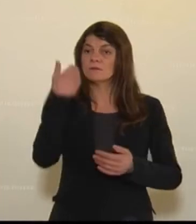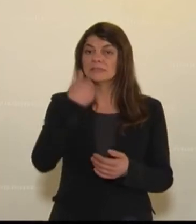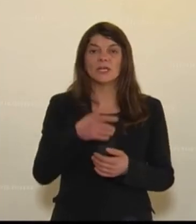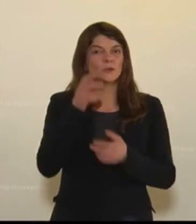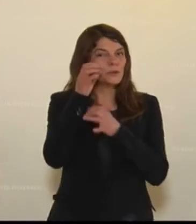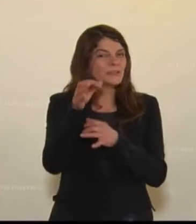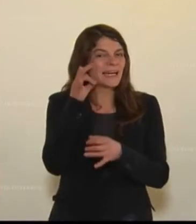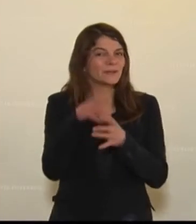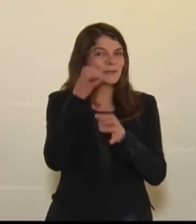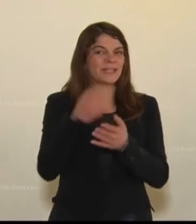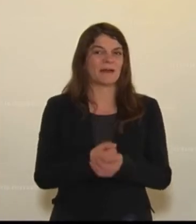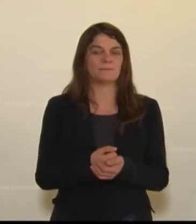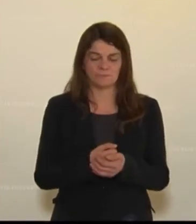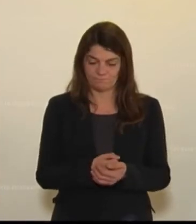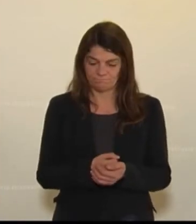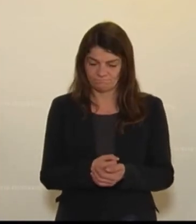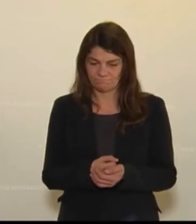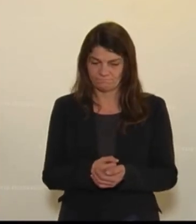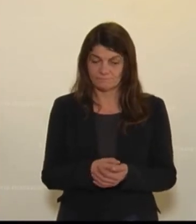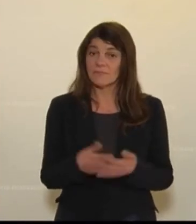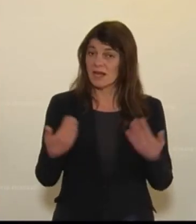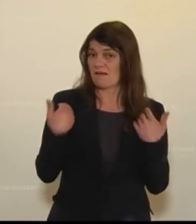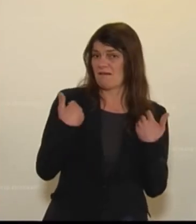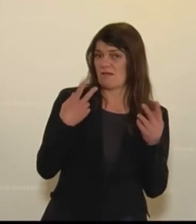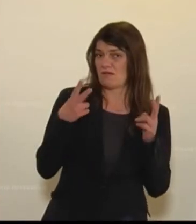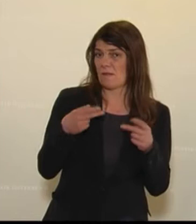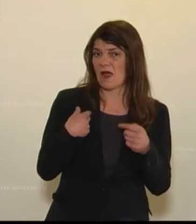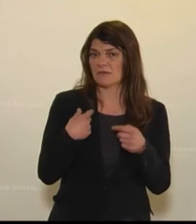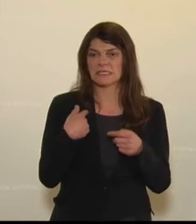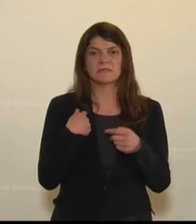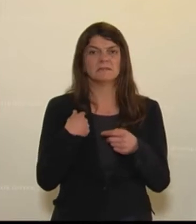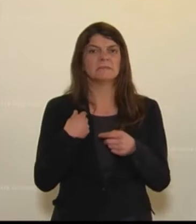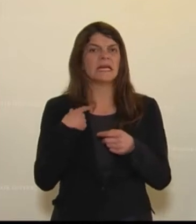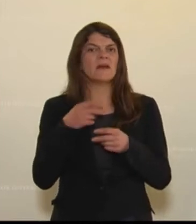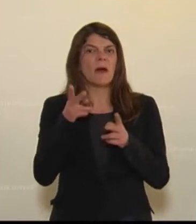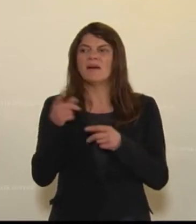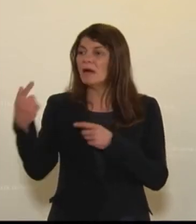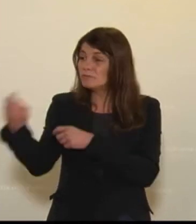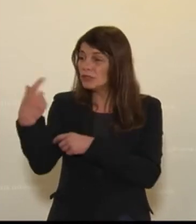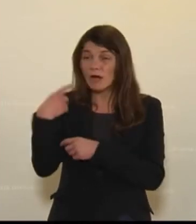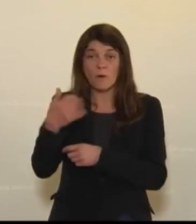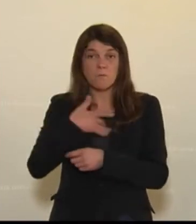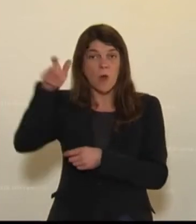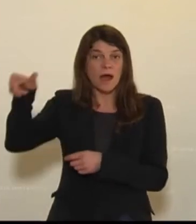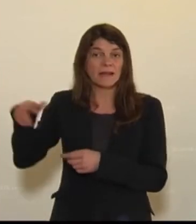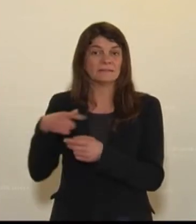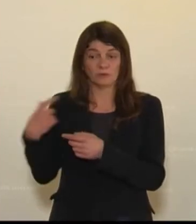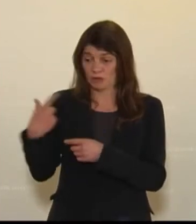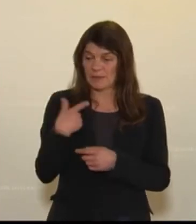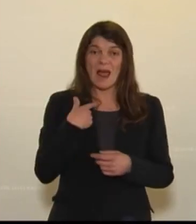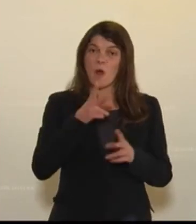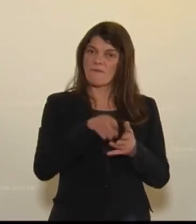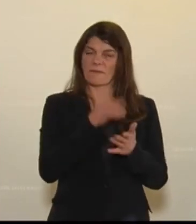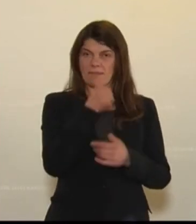Geschätzte Zuseherinnen und Zuseher, ich verwende normalerweise keine Zuschriften von Bürgerinnen und Bürgern, wenn ich hier rauskomme und vor Ihnen spreche, aber ich möchte